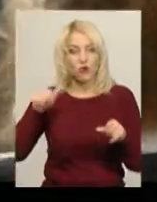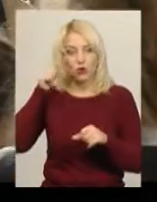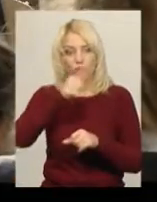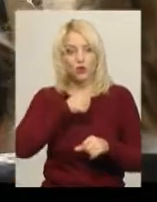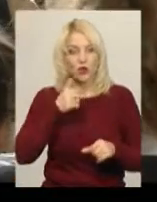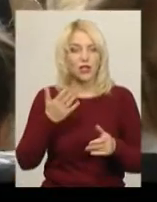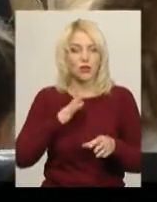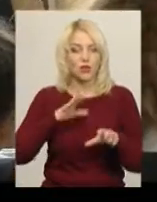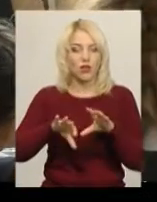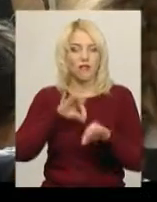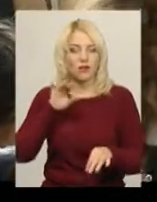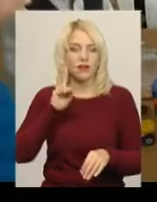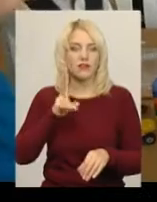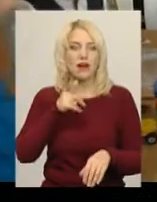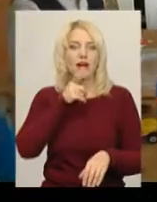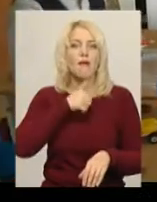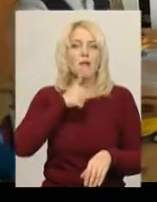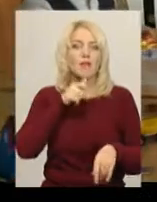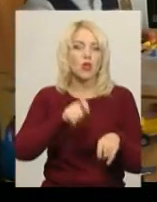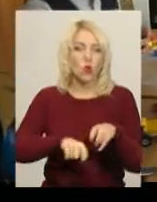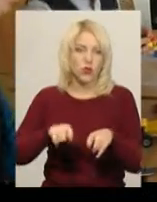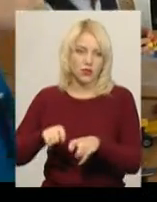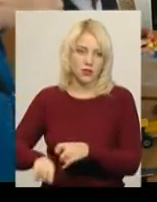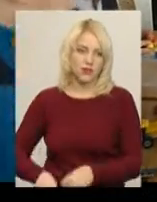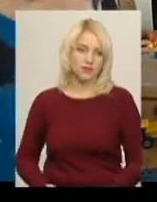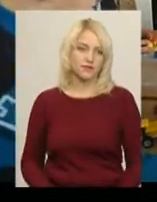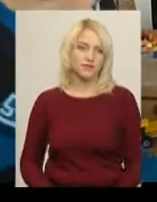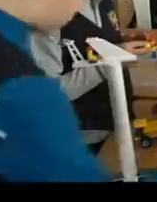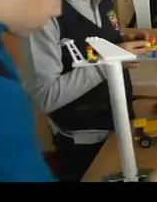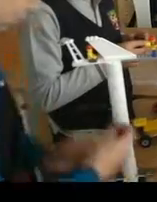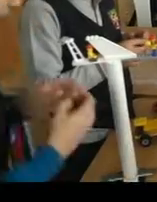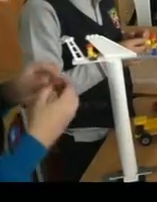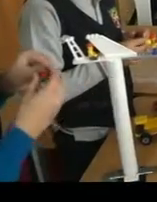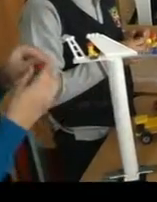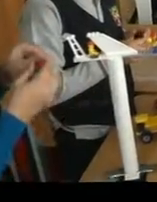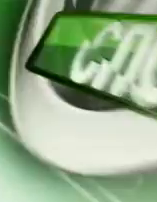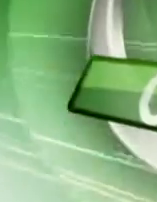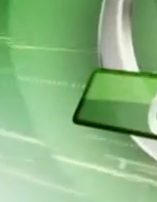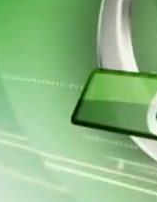обрані як пілотні Вікторія Зелінська, Олександр Горішевський, Юрій Чорний, новини Поділяцентр